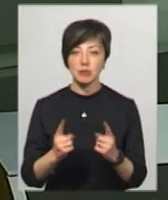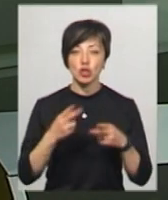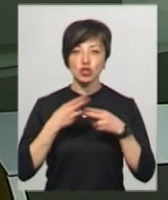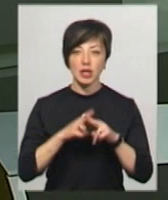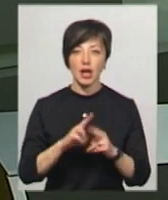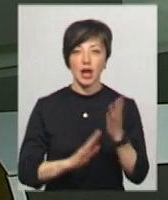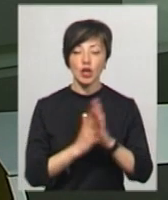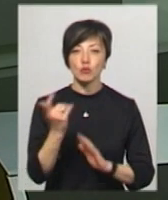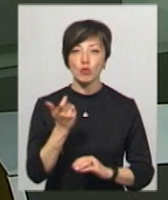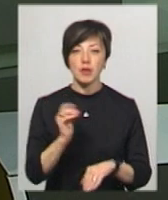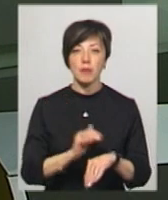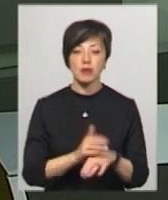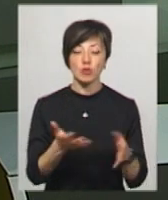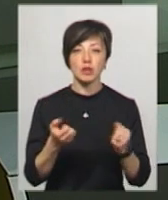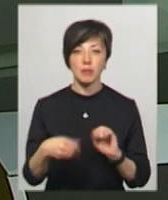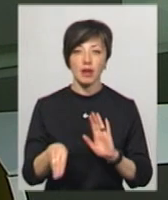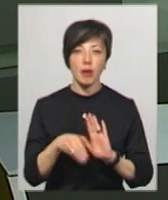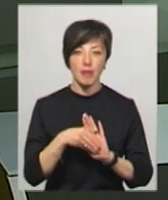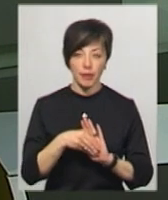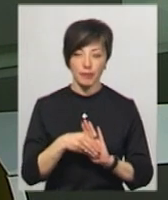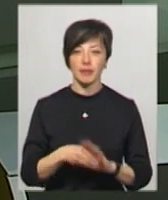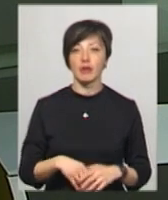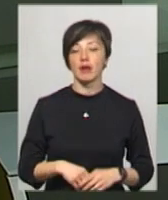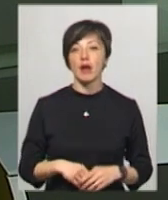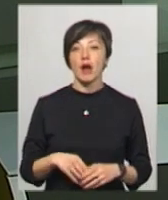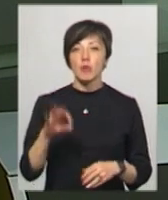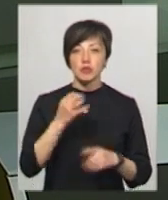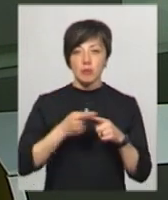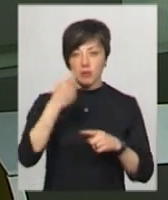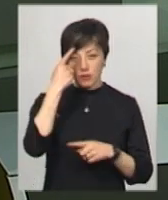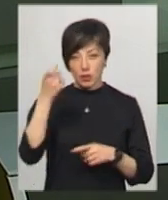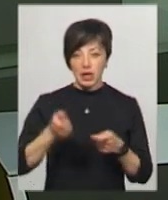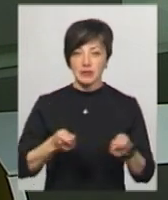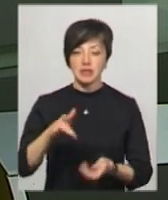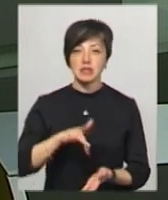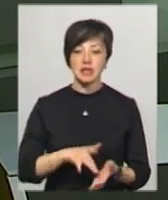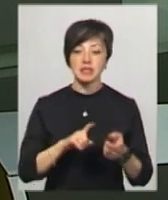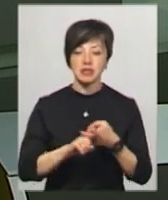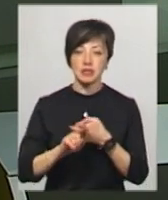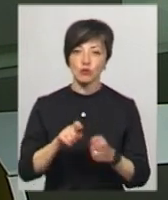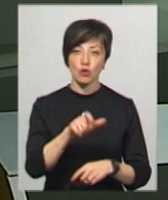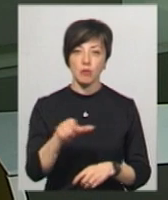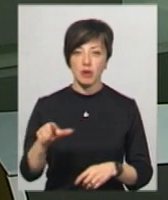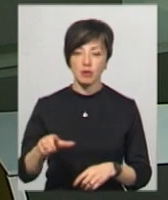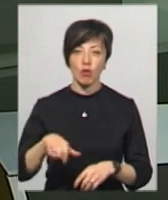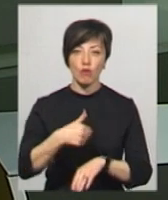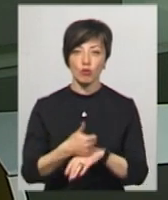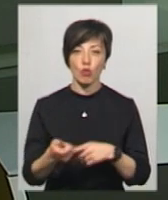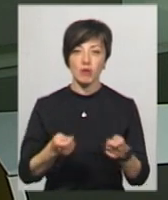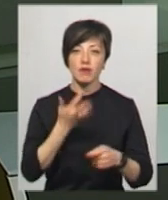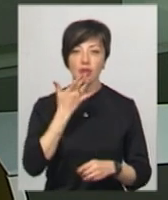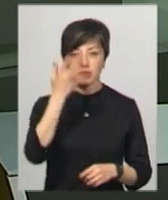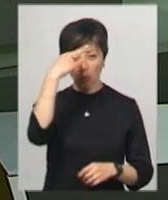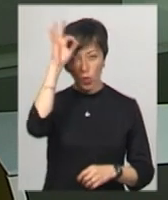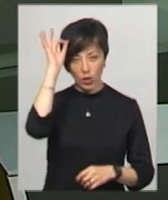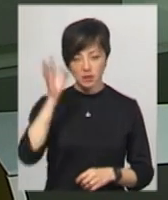інженера лісгоспу за фактом отримання неправомірної вигоди. Про це повідомила керівник Центру зв'язків з громадськістю та ЗМІ Головного управління